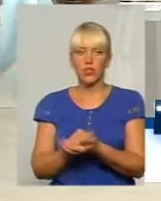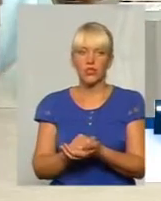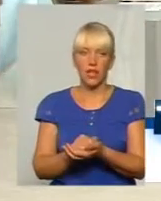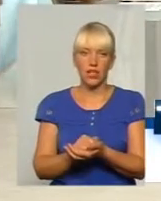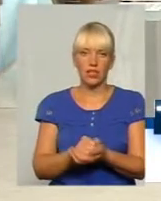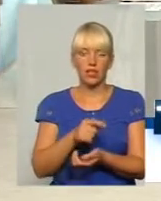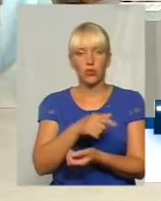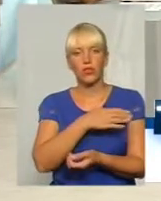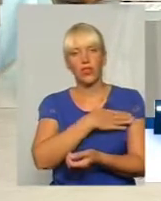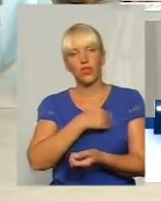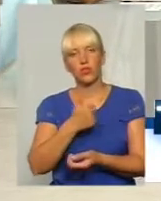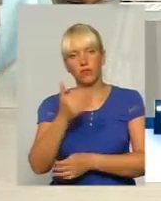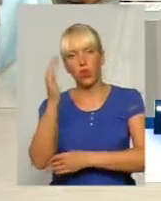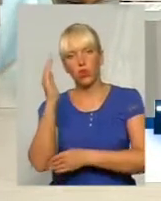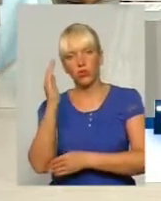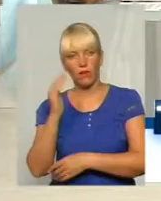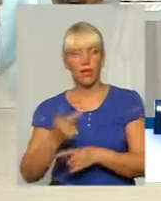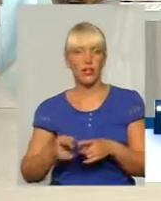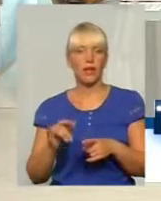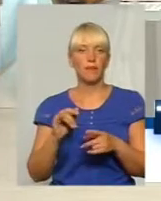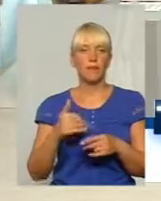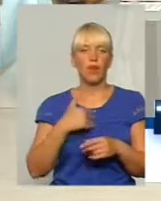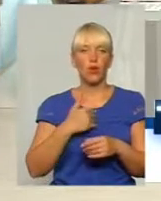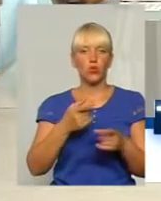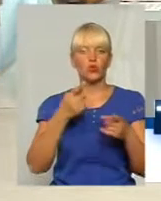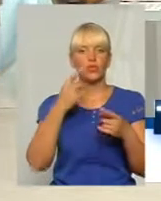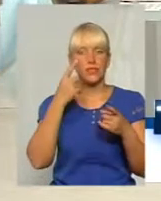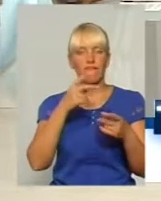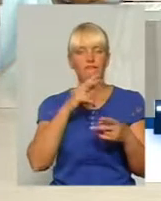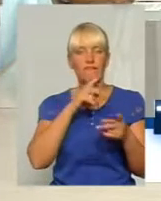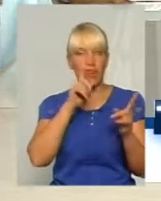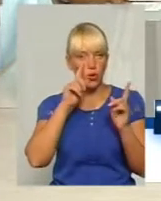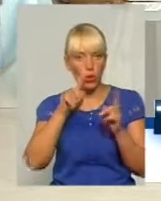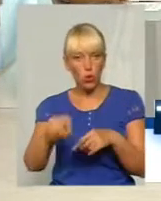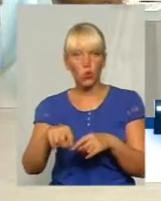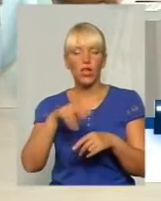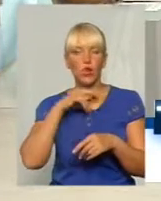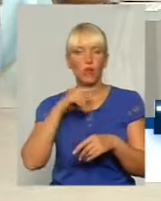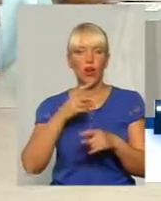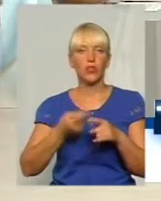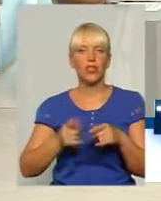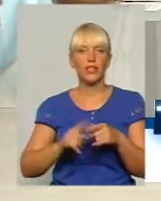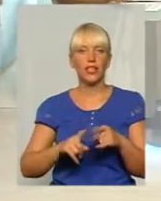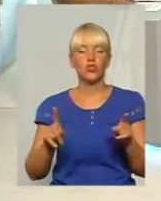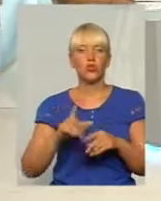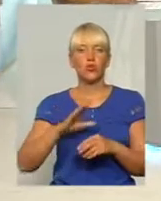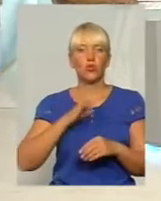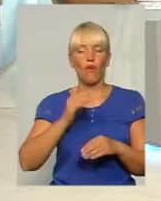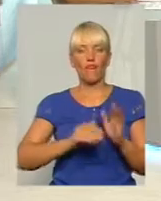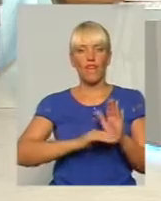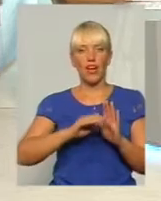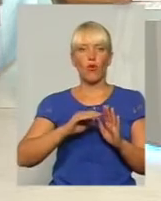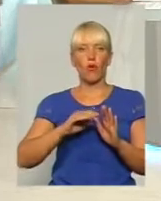просто не голосував або утримався. Я хочу звернути увагу глядачів на те безпрецедентне, що трапилось у Верховній Раді